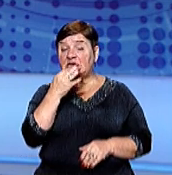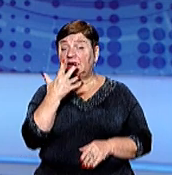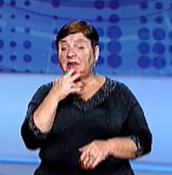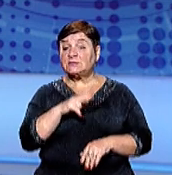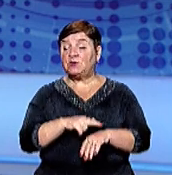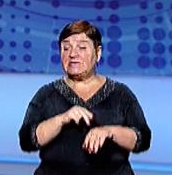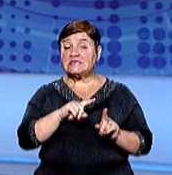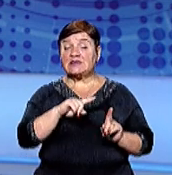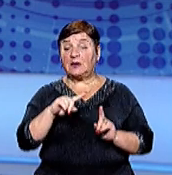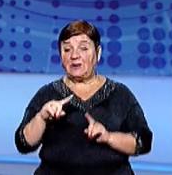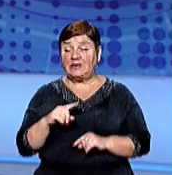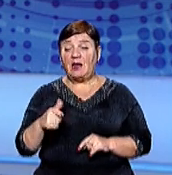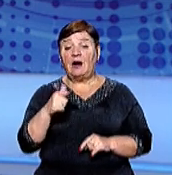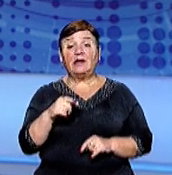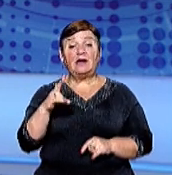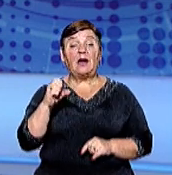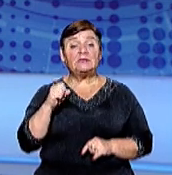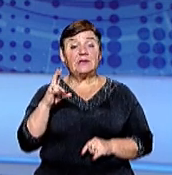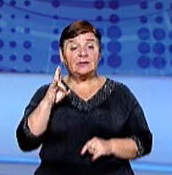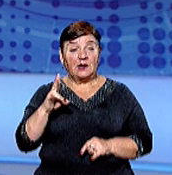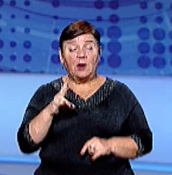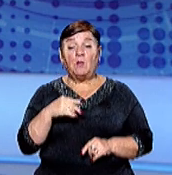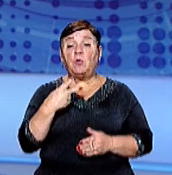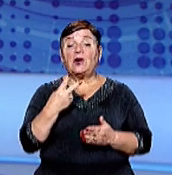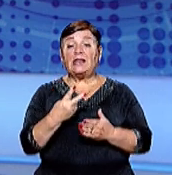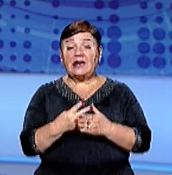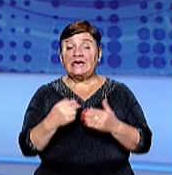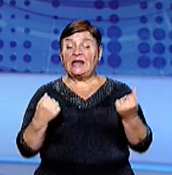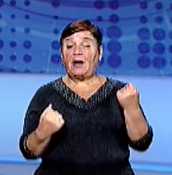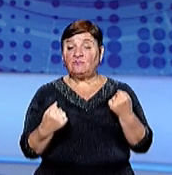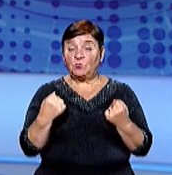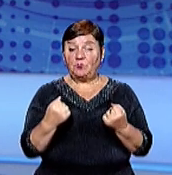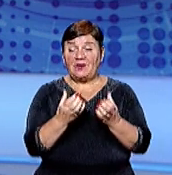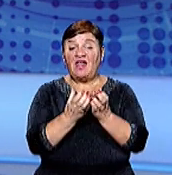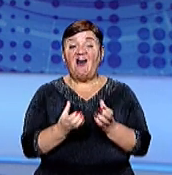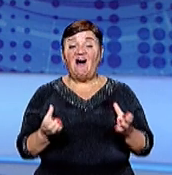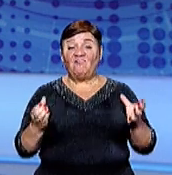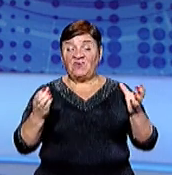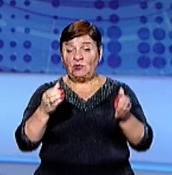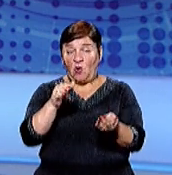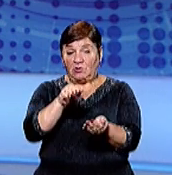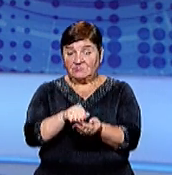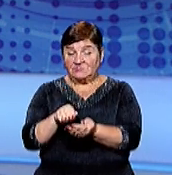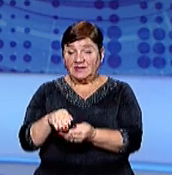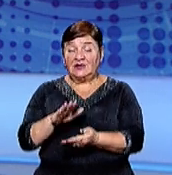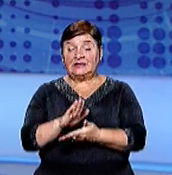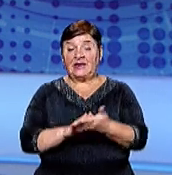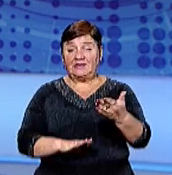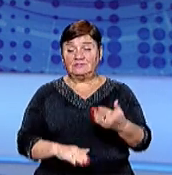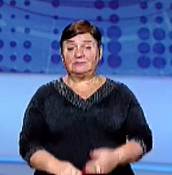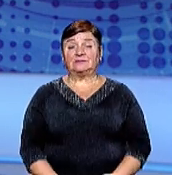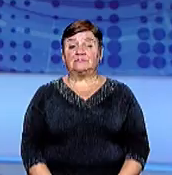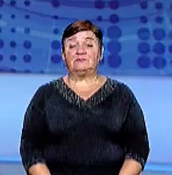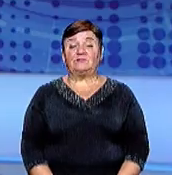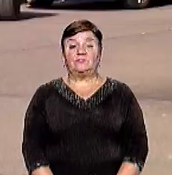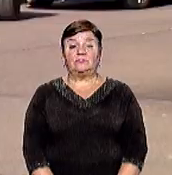Нацполіції Закарпаття Ганна Дан Невідомі також поклали на облитий фарбою автомобіль «Вінок» Детальніше в сюжеті Тетяни Мендель